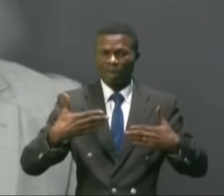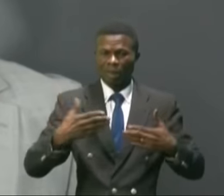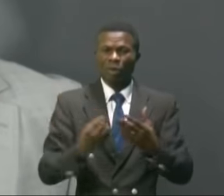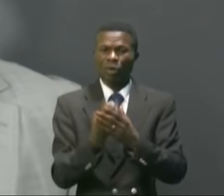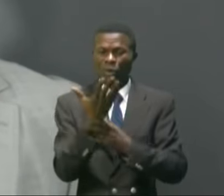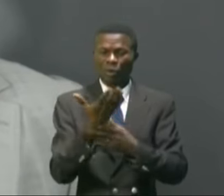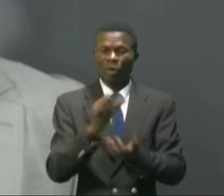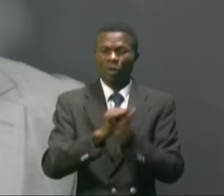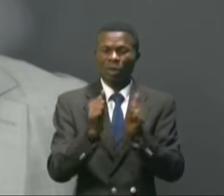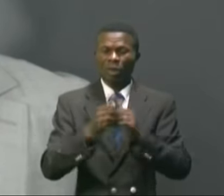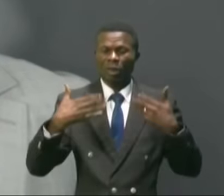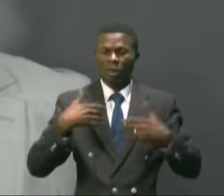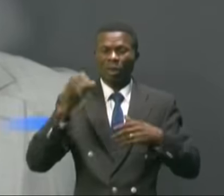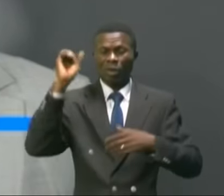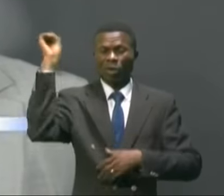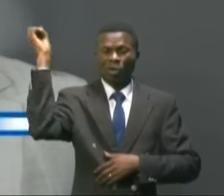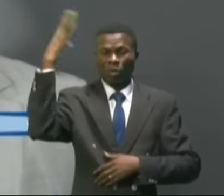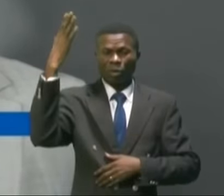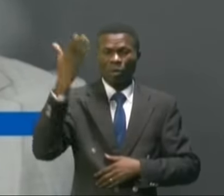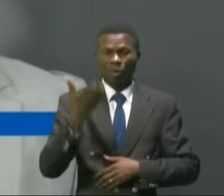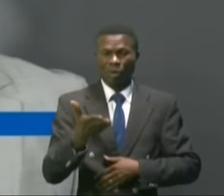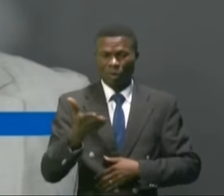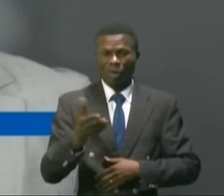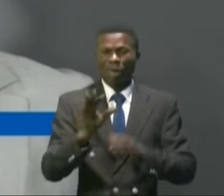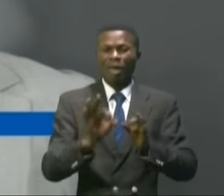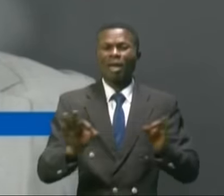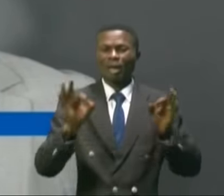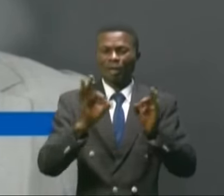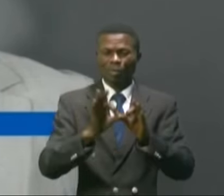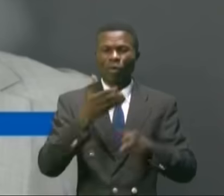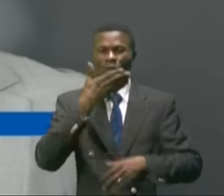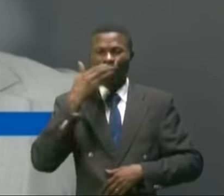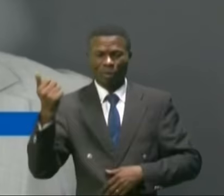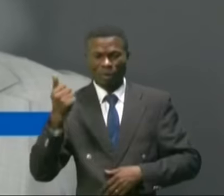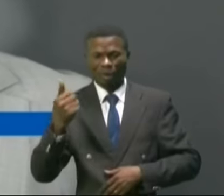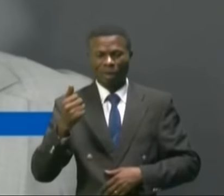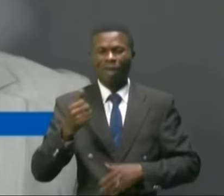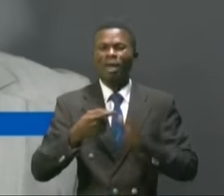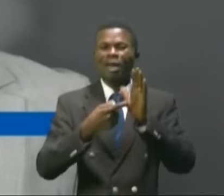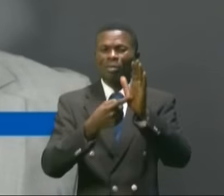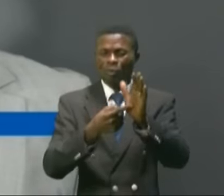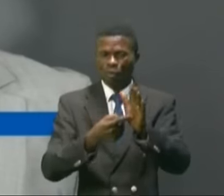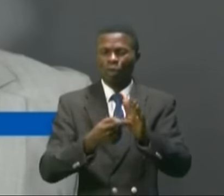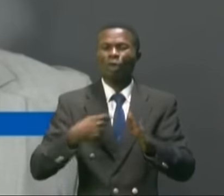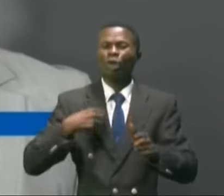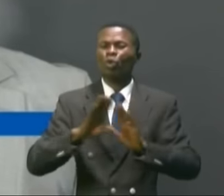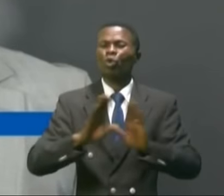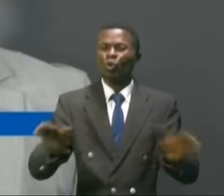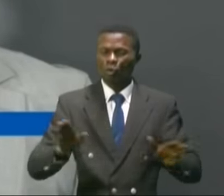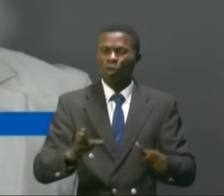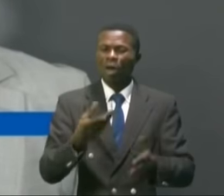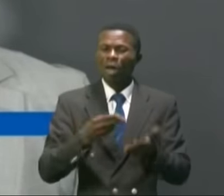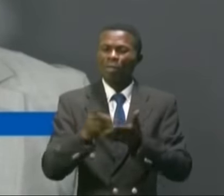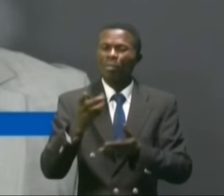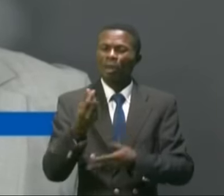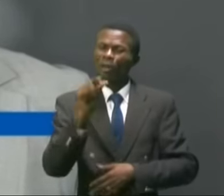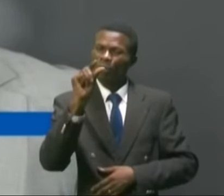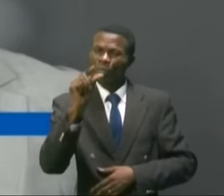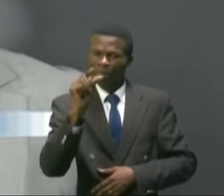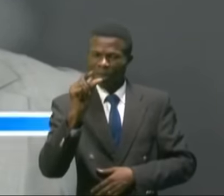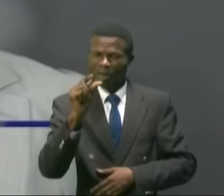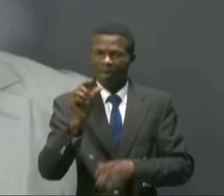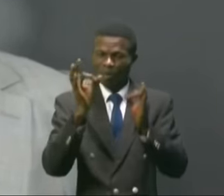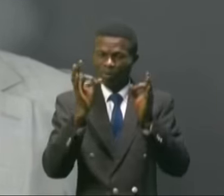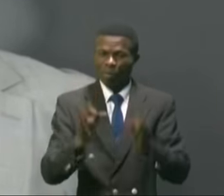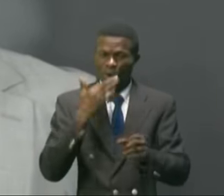climatiques et écologiques qui sont favorables. Ça veut simplement dire qu peut produire à moins de coût et même en utilisant